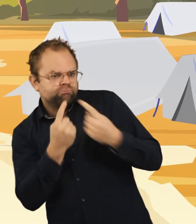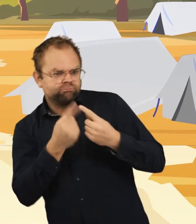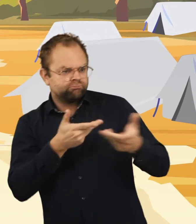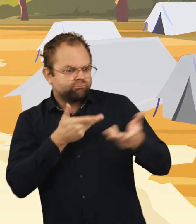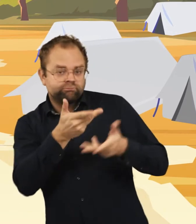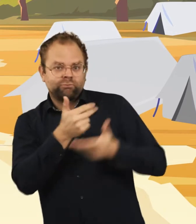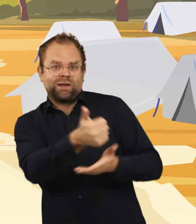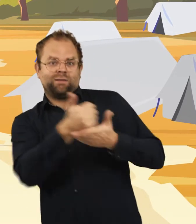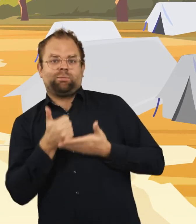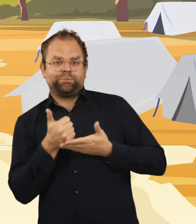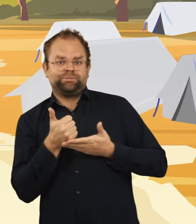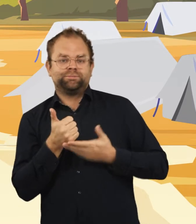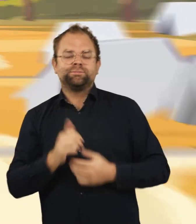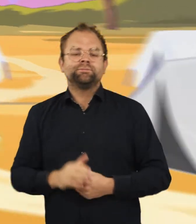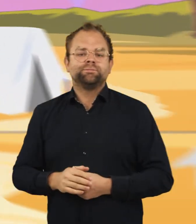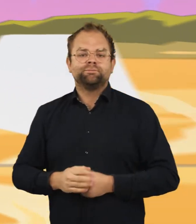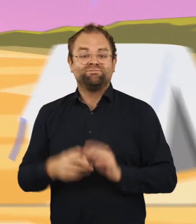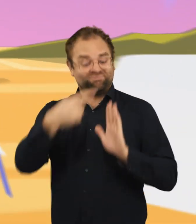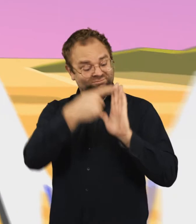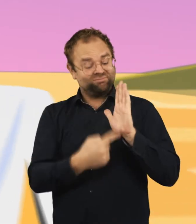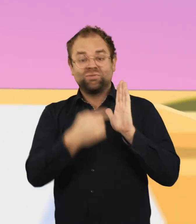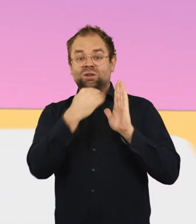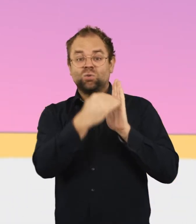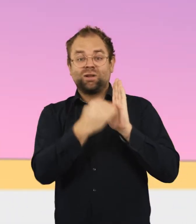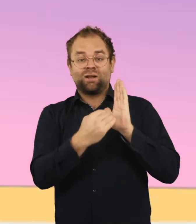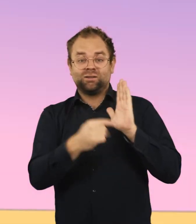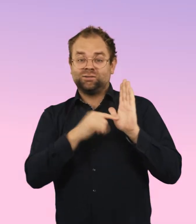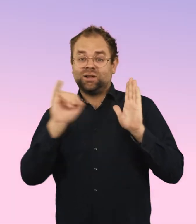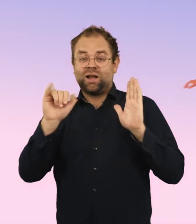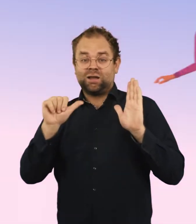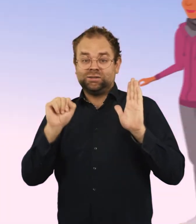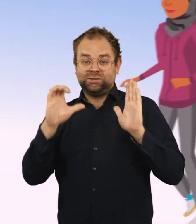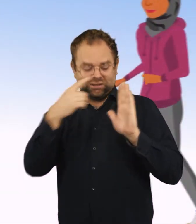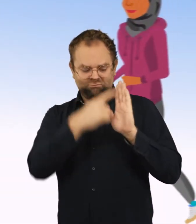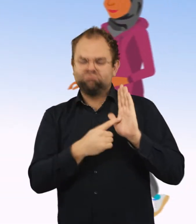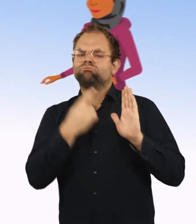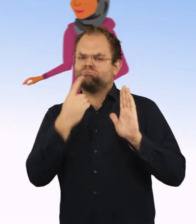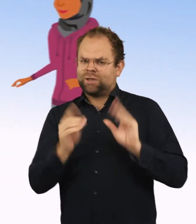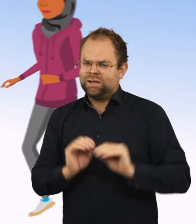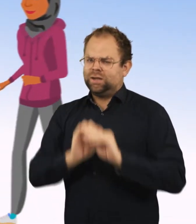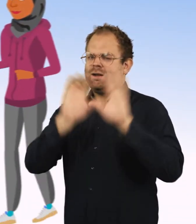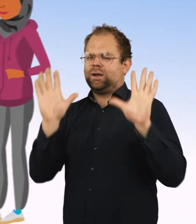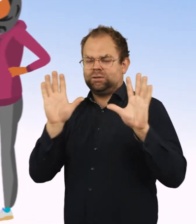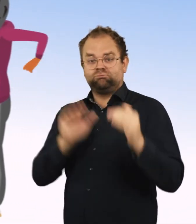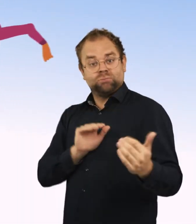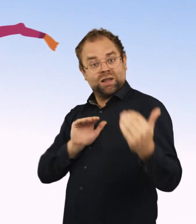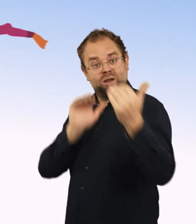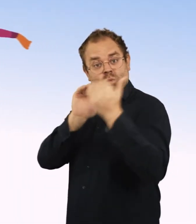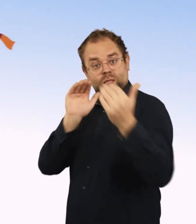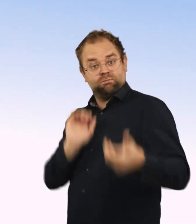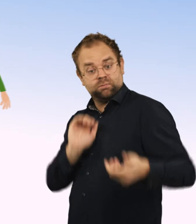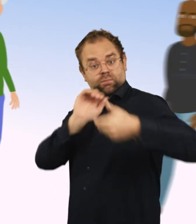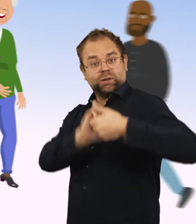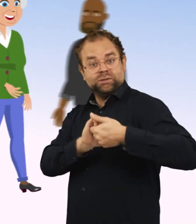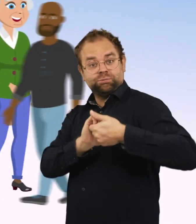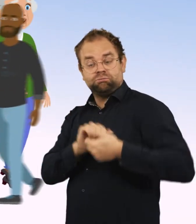incluse e consultate. Le linee guida IACC chiariscono che un parternariato paritario tra